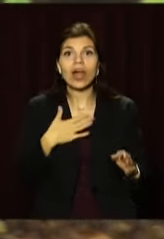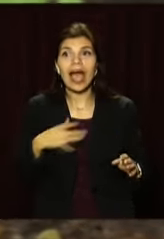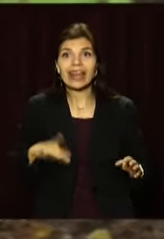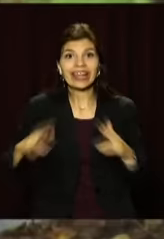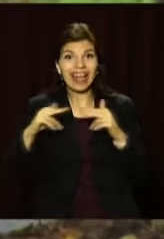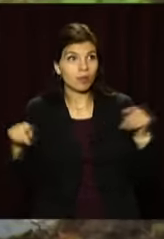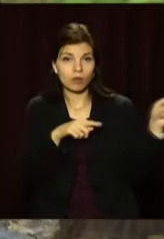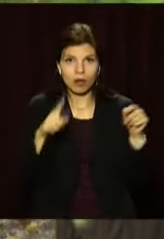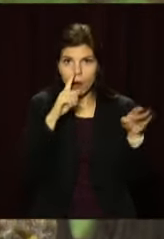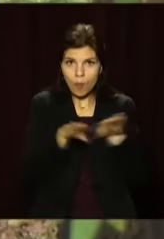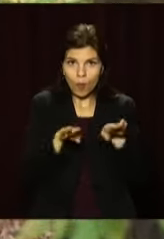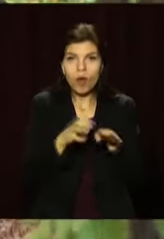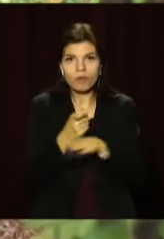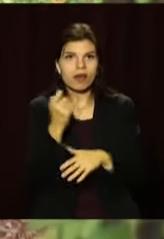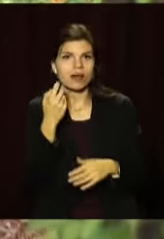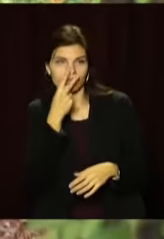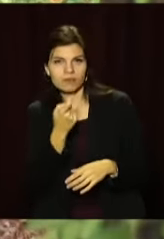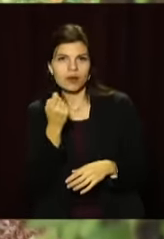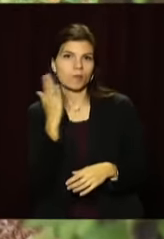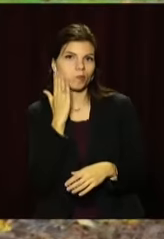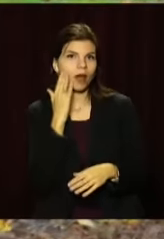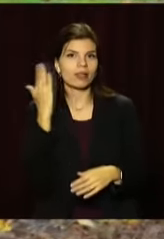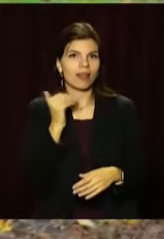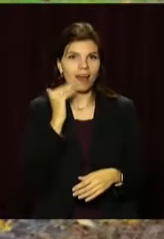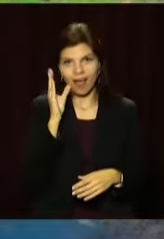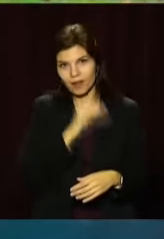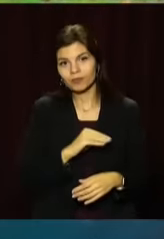регіоном допомогла спортсменам у боротьбі за призові місця.